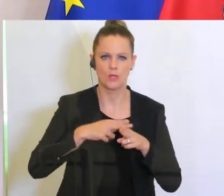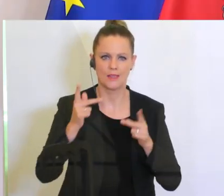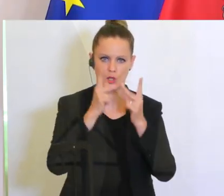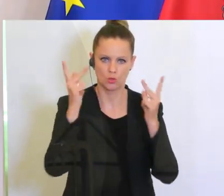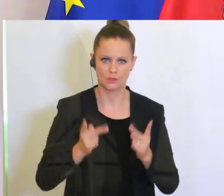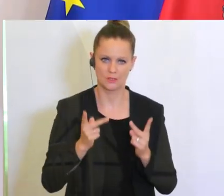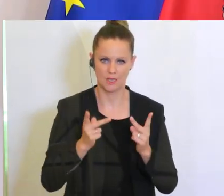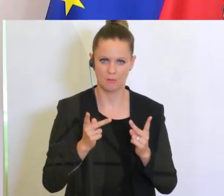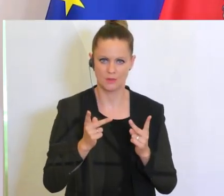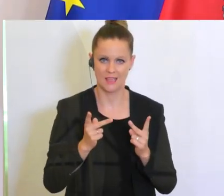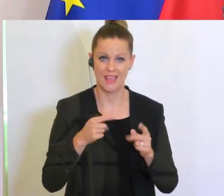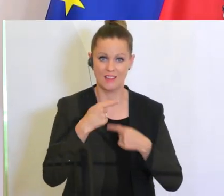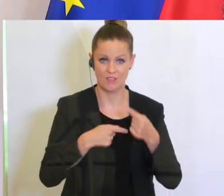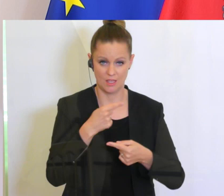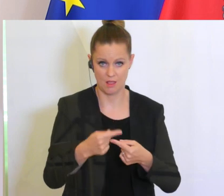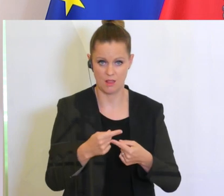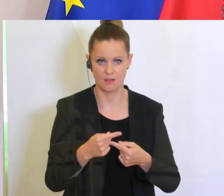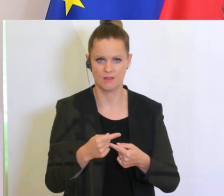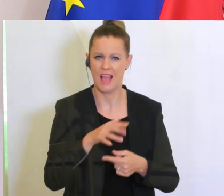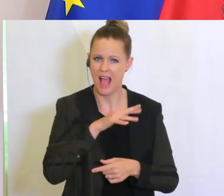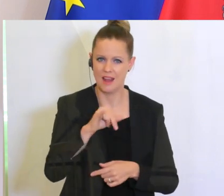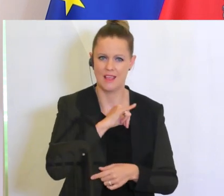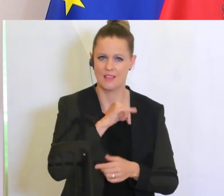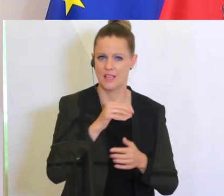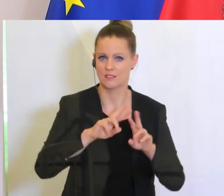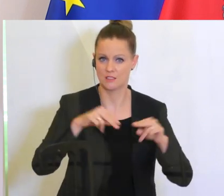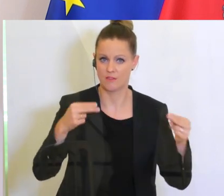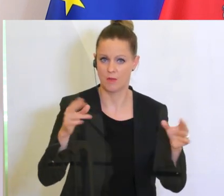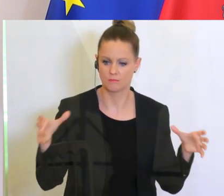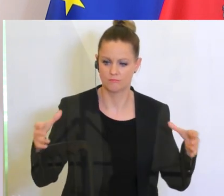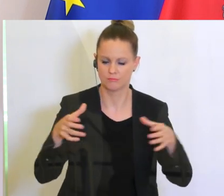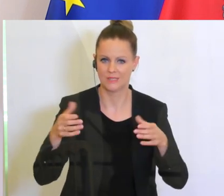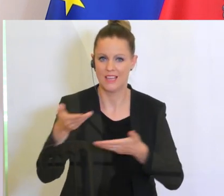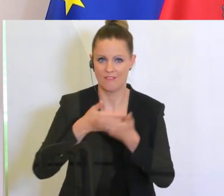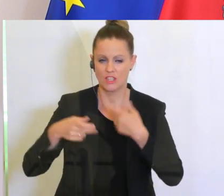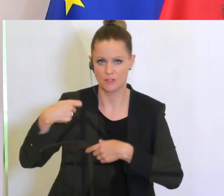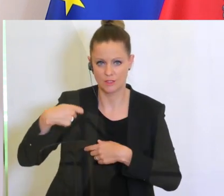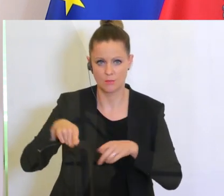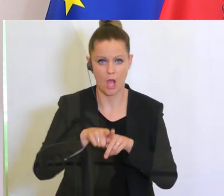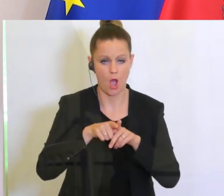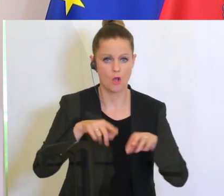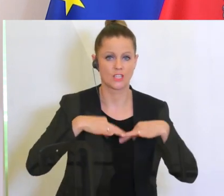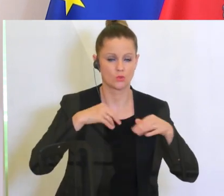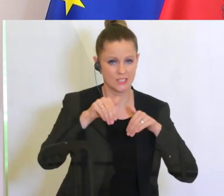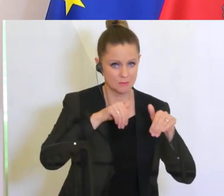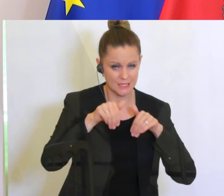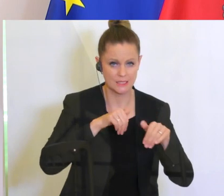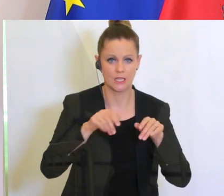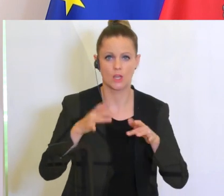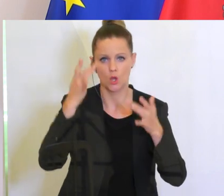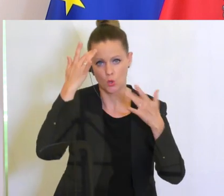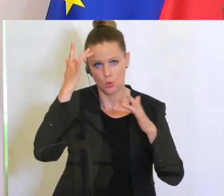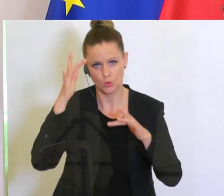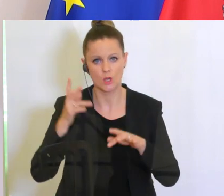gemeinsam mit allen Interessensverbänden und der Wirtschaftskammer und mit dem Gesundheitsministerium und mit dem